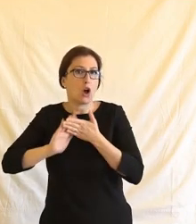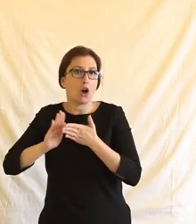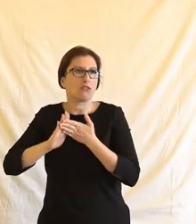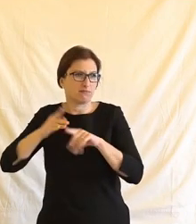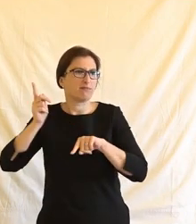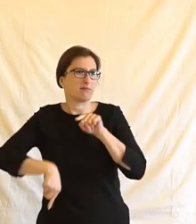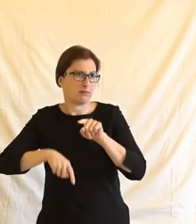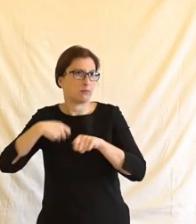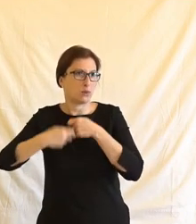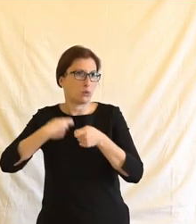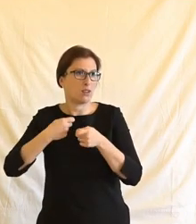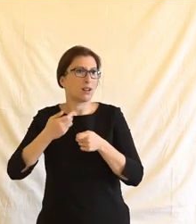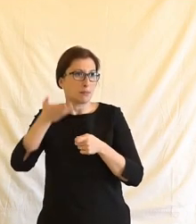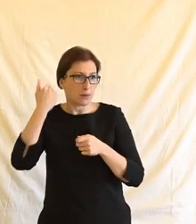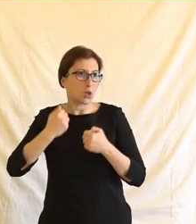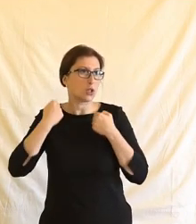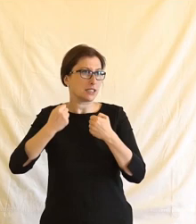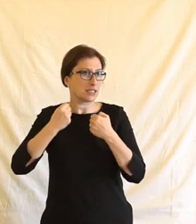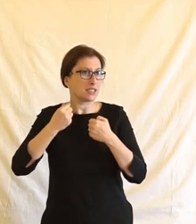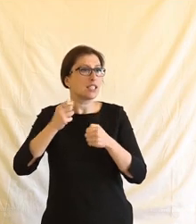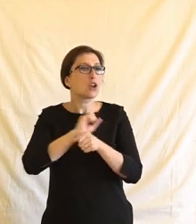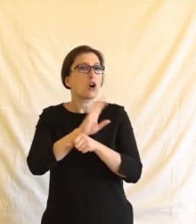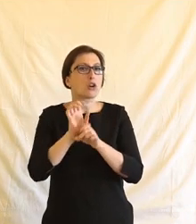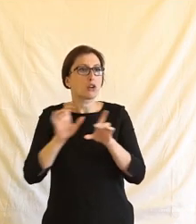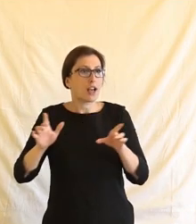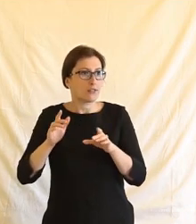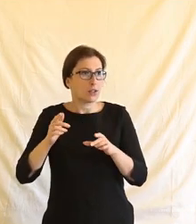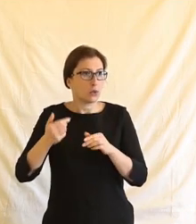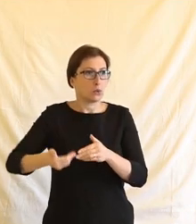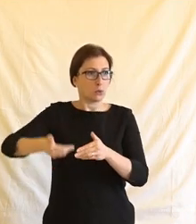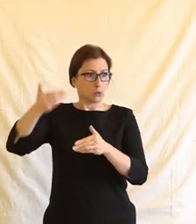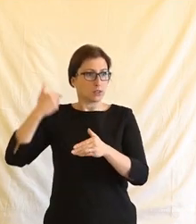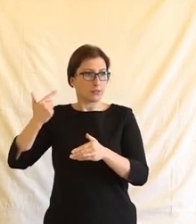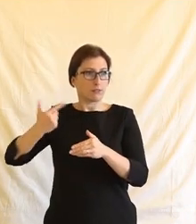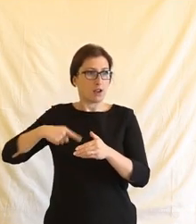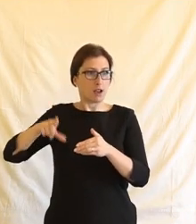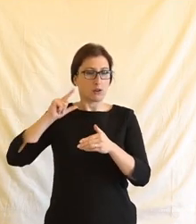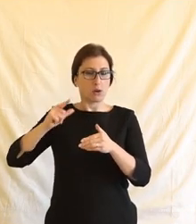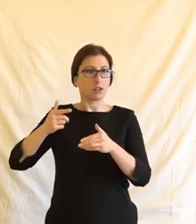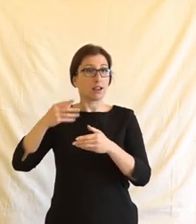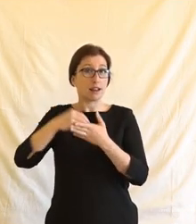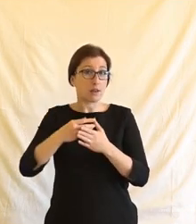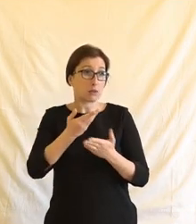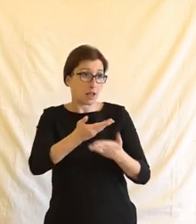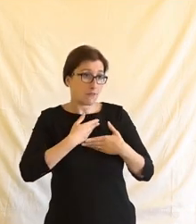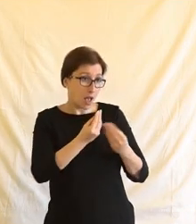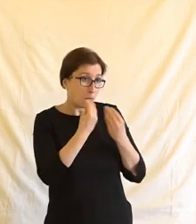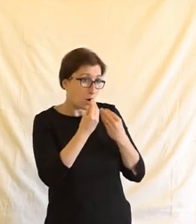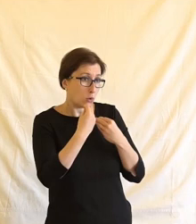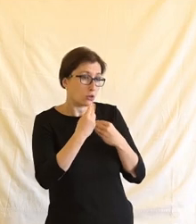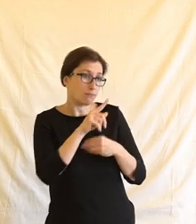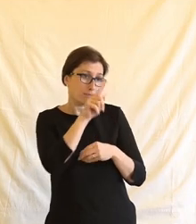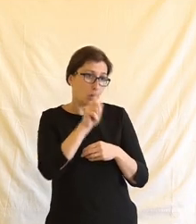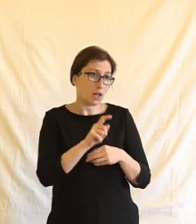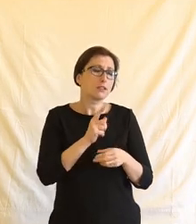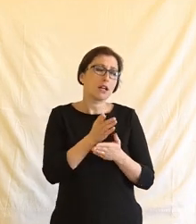A myslím si, že to jsme viděli velmi silně právě v té covidové době. A nejsem si jistá, jestli jsme se z toho poučili. Asi do nějaké